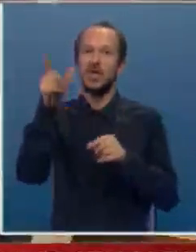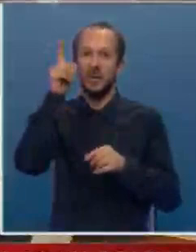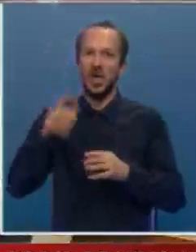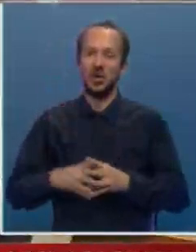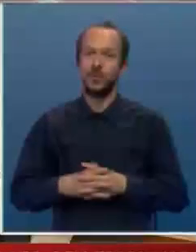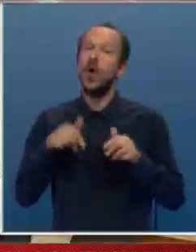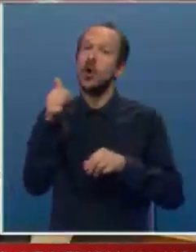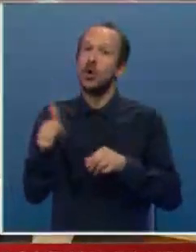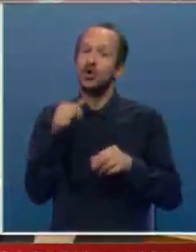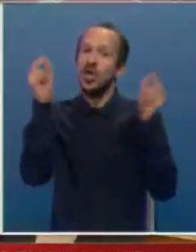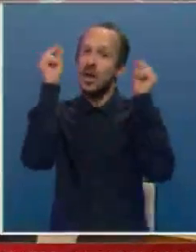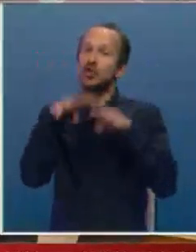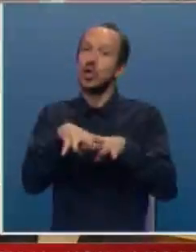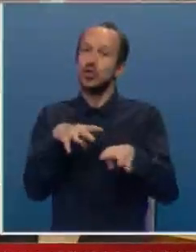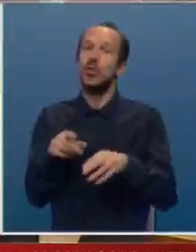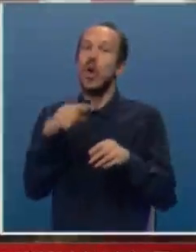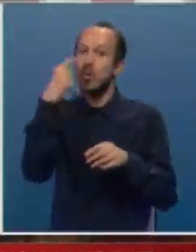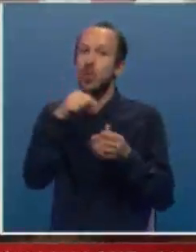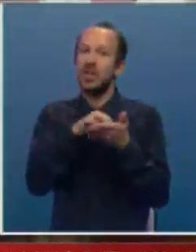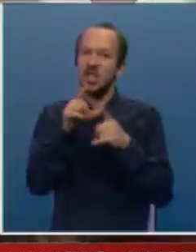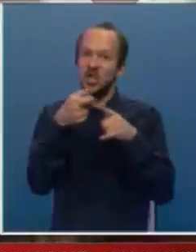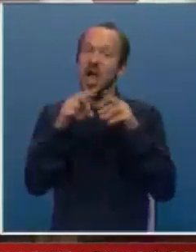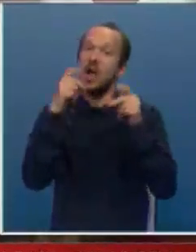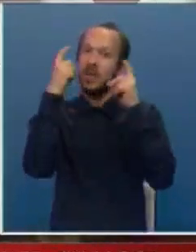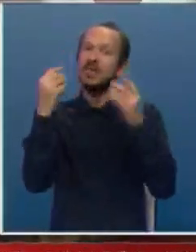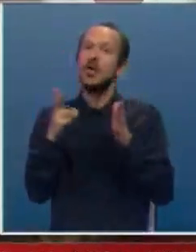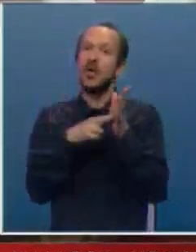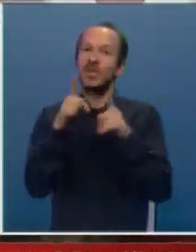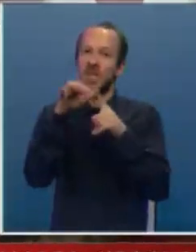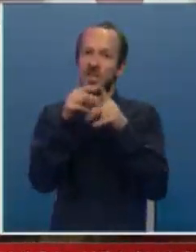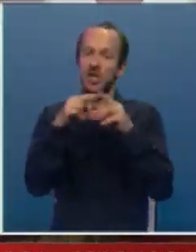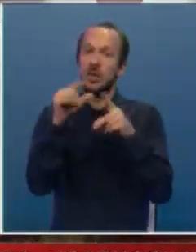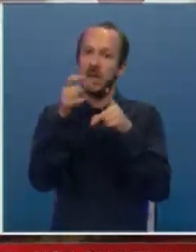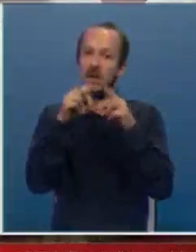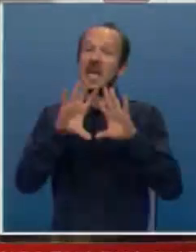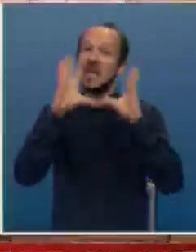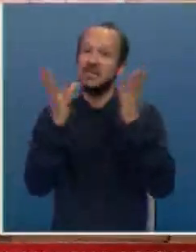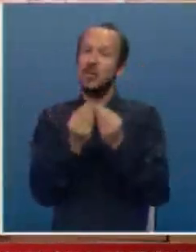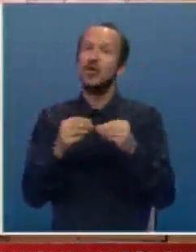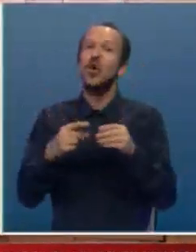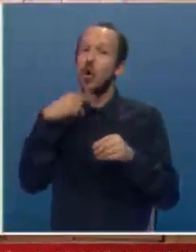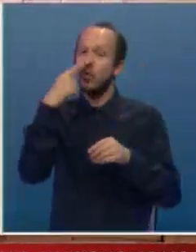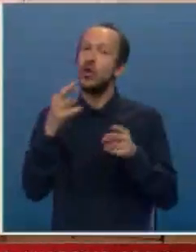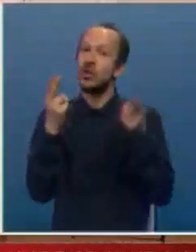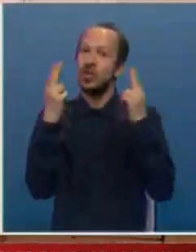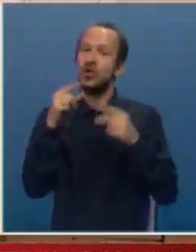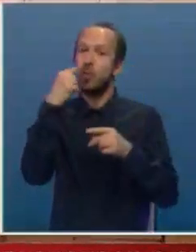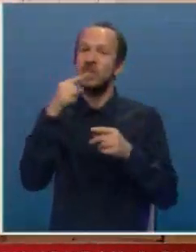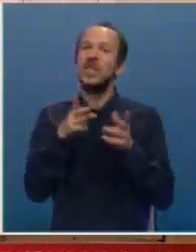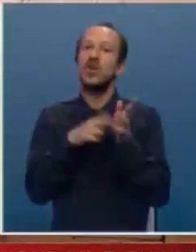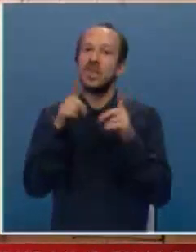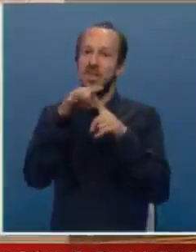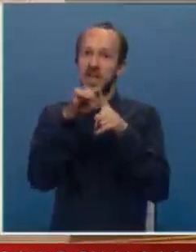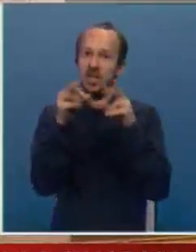Ovo godišnji naučni skup poezija je poetička misa o Novice Tadića. Prilika je da se sve obuhvatnije progovori o značaju poezije Novice